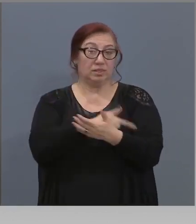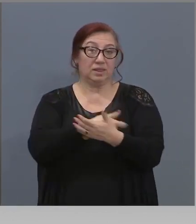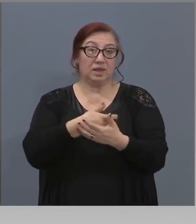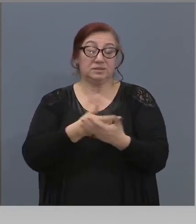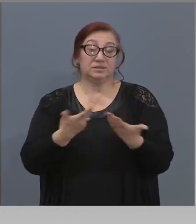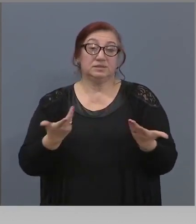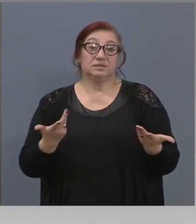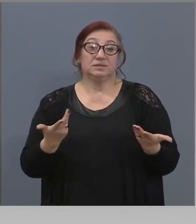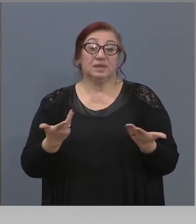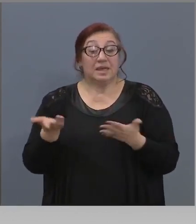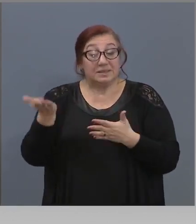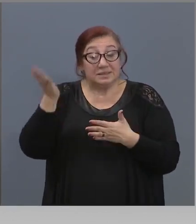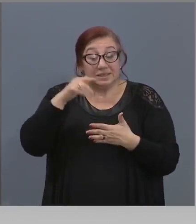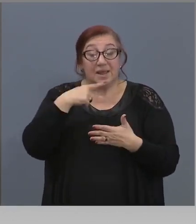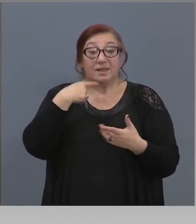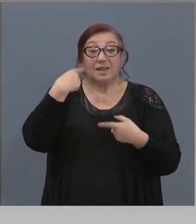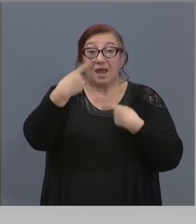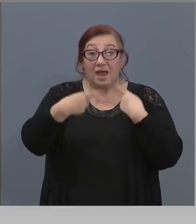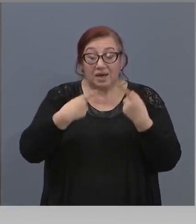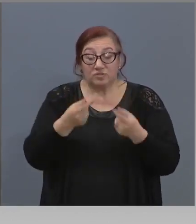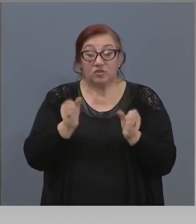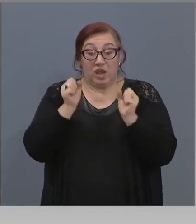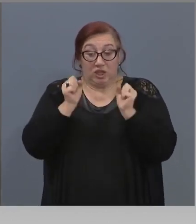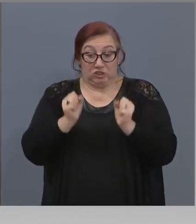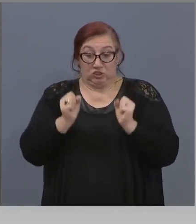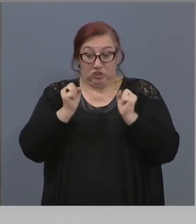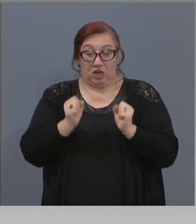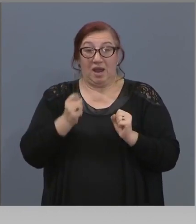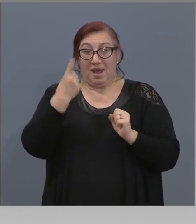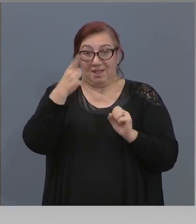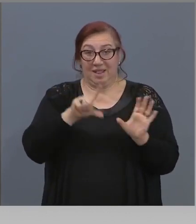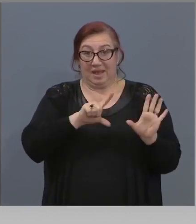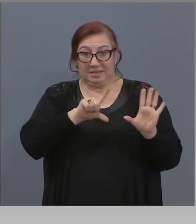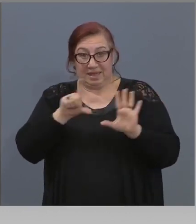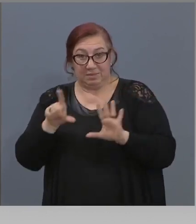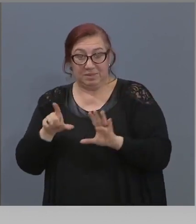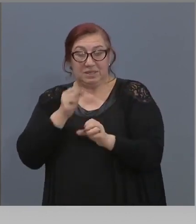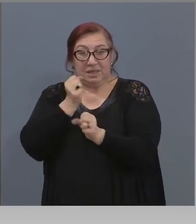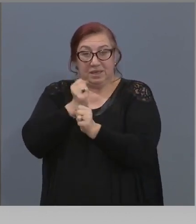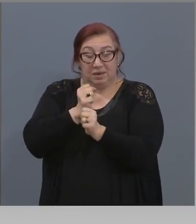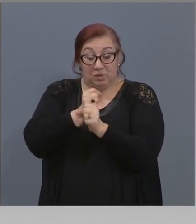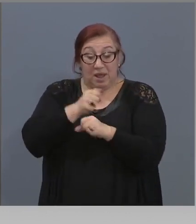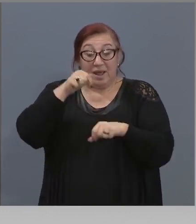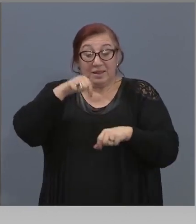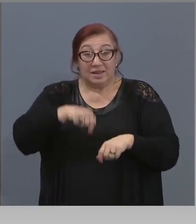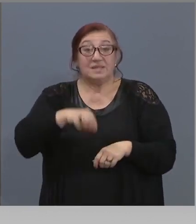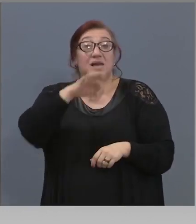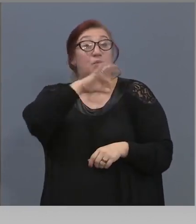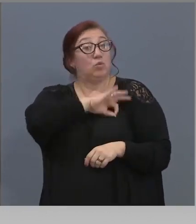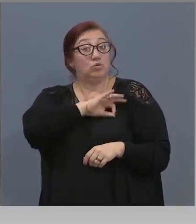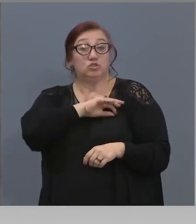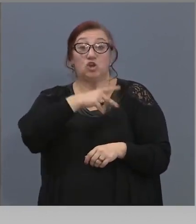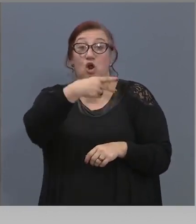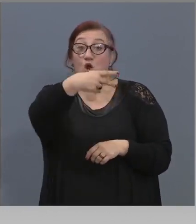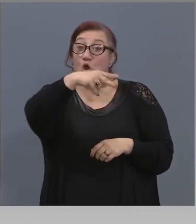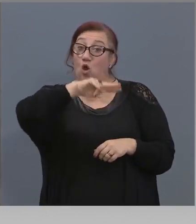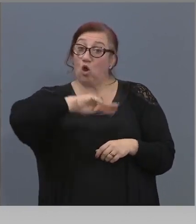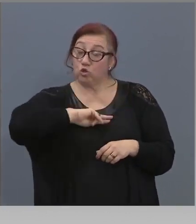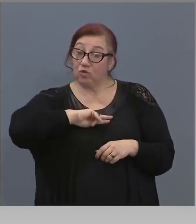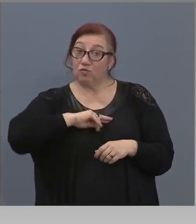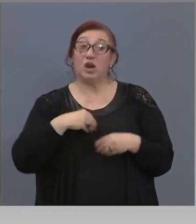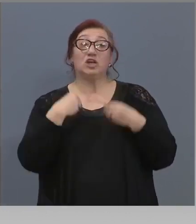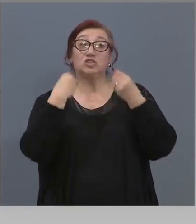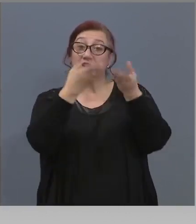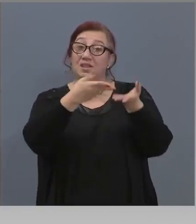След разговора ни чака една седмица, с писала работи една седмица, днеска получихме отговор, да подадеме